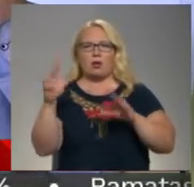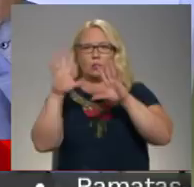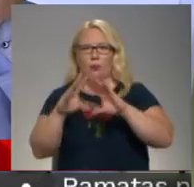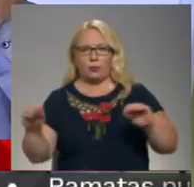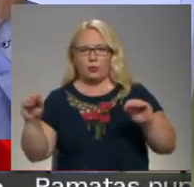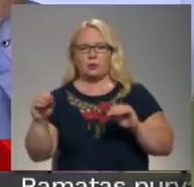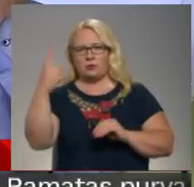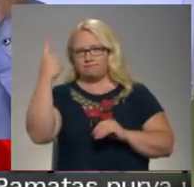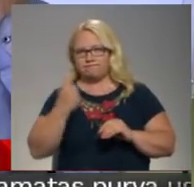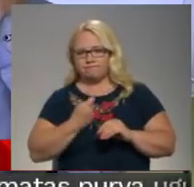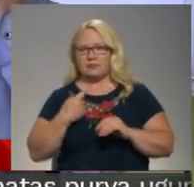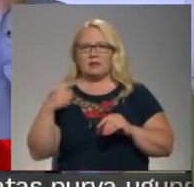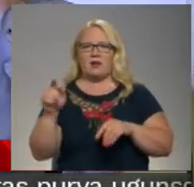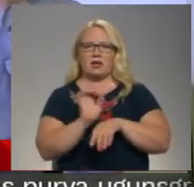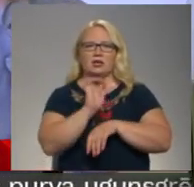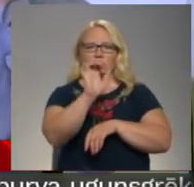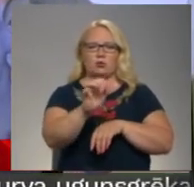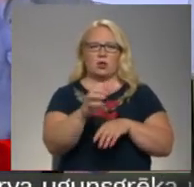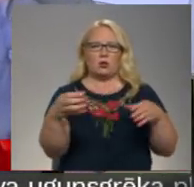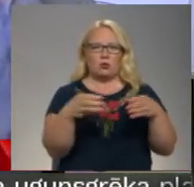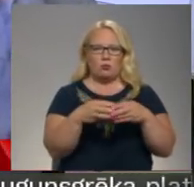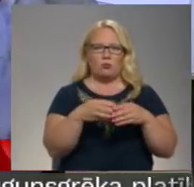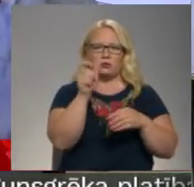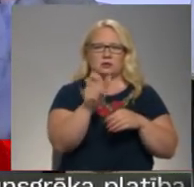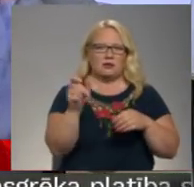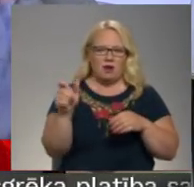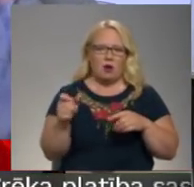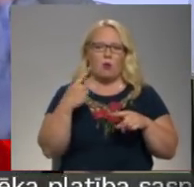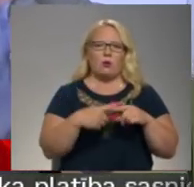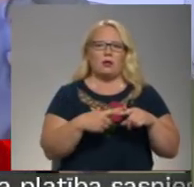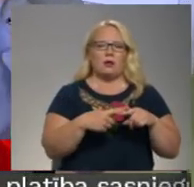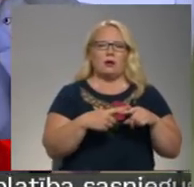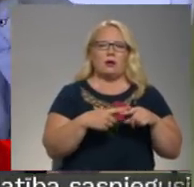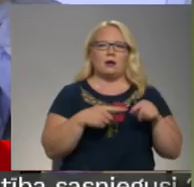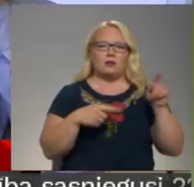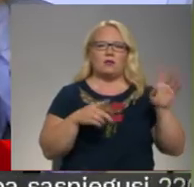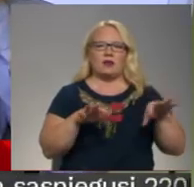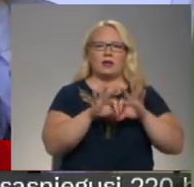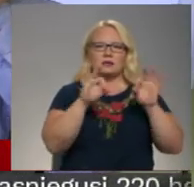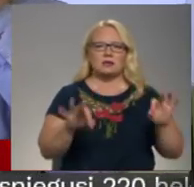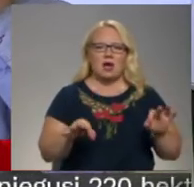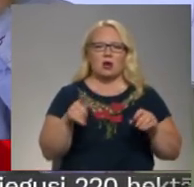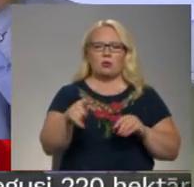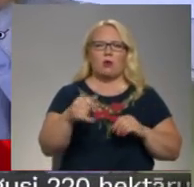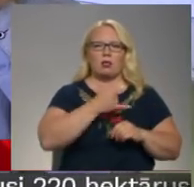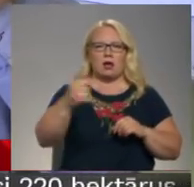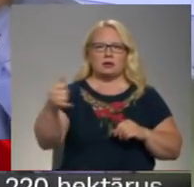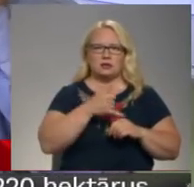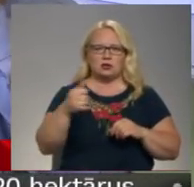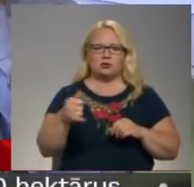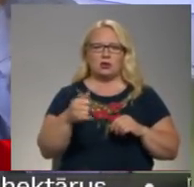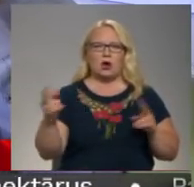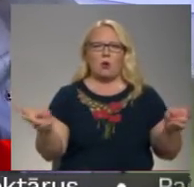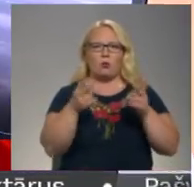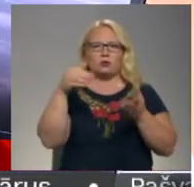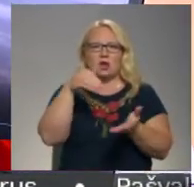padod ziņu, ka vajag izsūtīt no turienu sārā uļda cilvēkus. Viņš varēs sākt to laistīšanu, tad, kad mums būs atspējies, ka